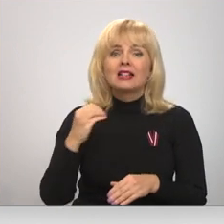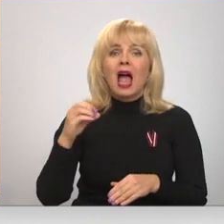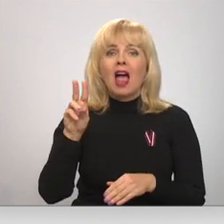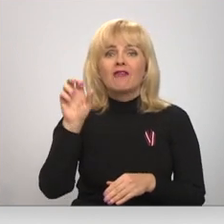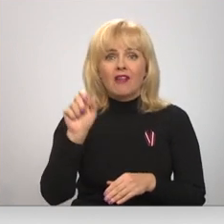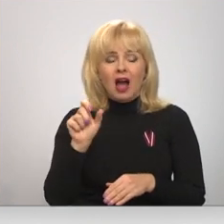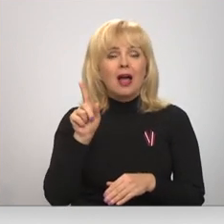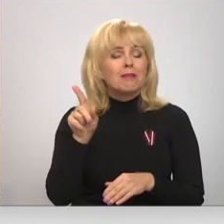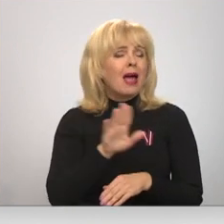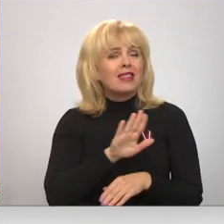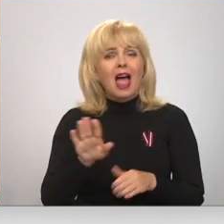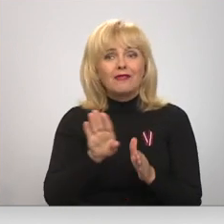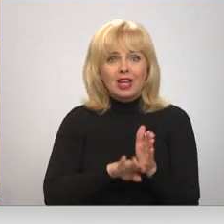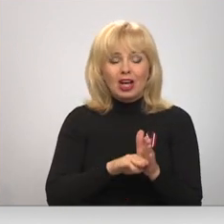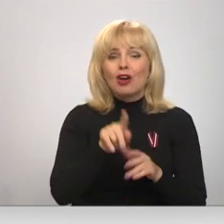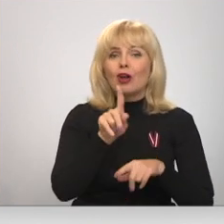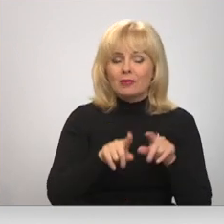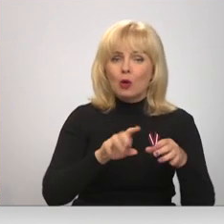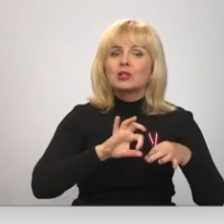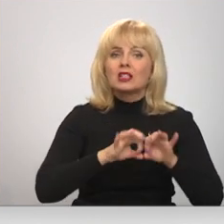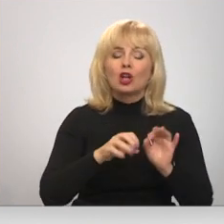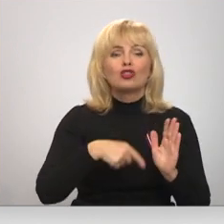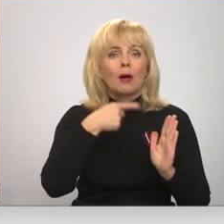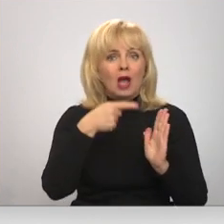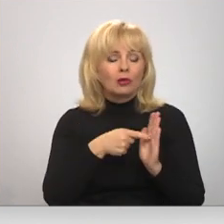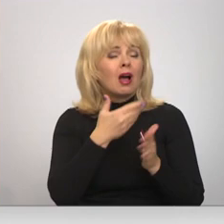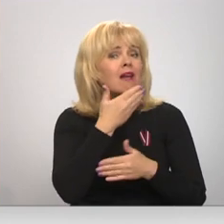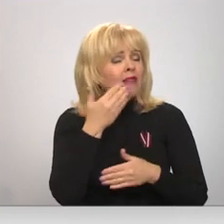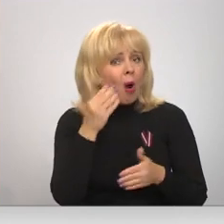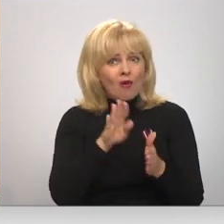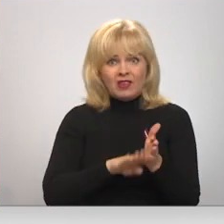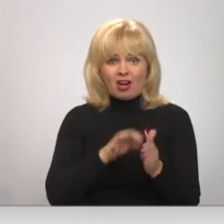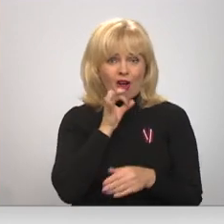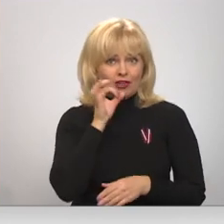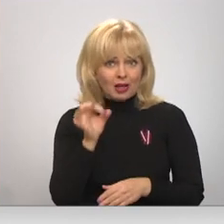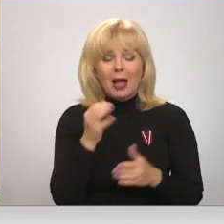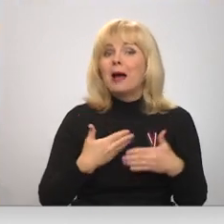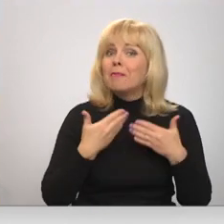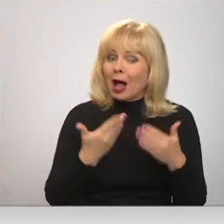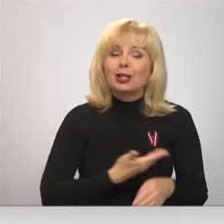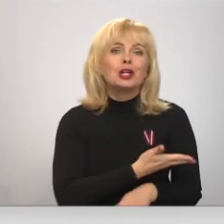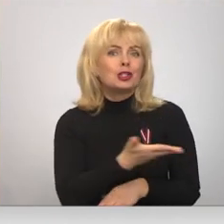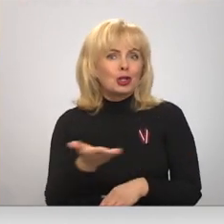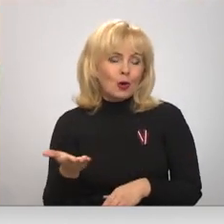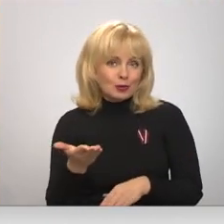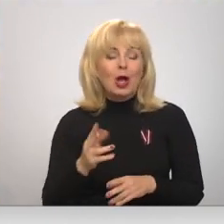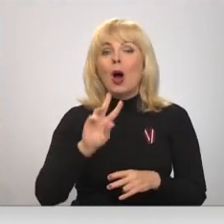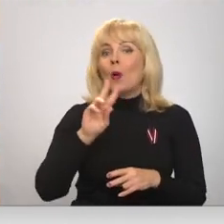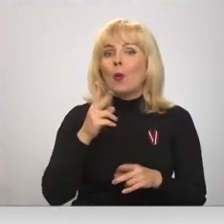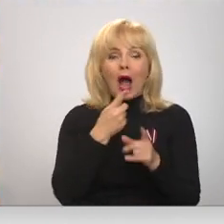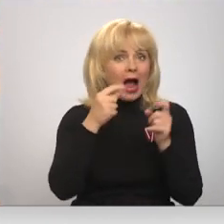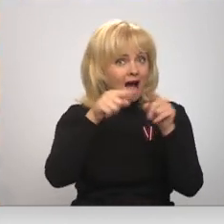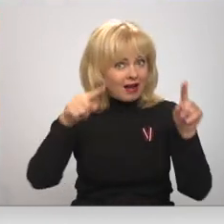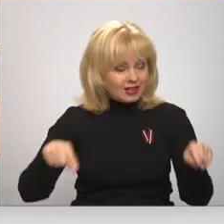nevienkāršākam. Uz dažiem sarežģītiem jautājumiem nav vienkāršo atbilžu. Paldies jums liels! Otru atzinības